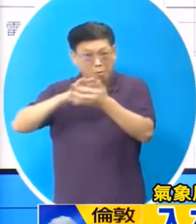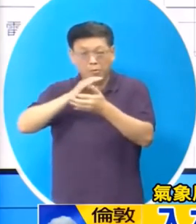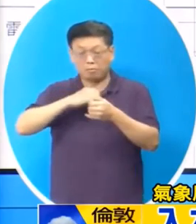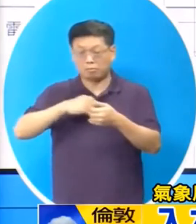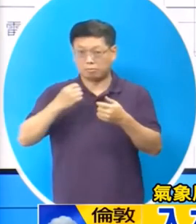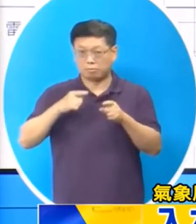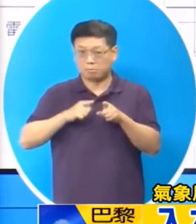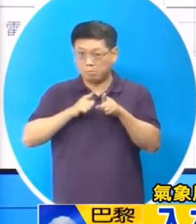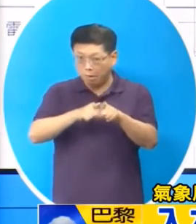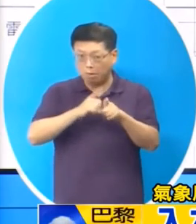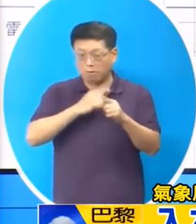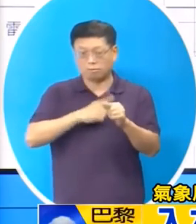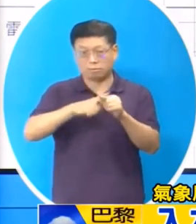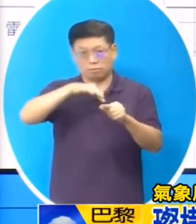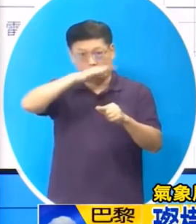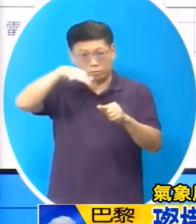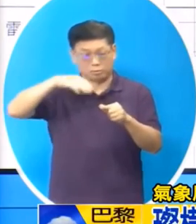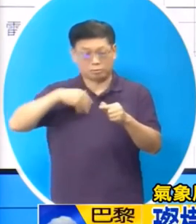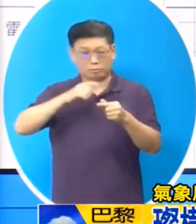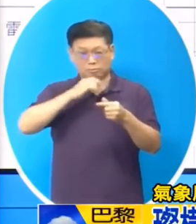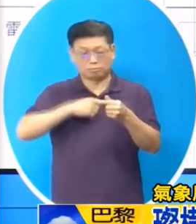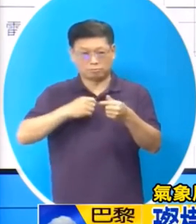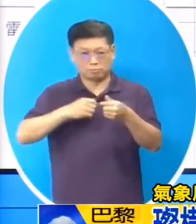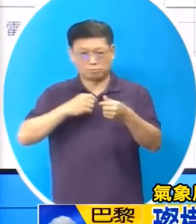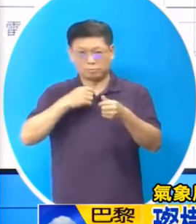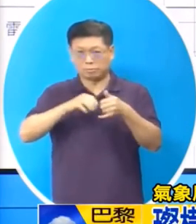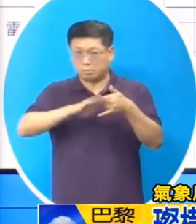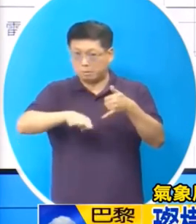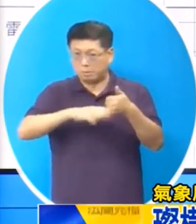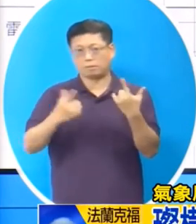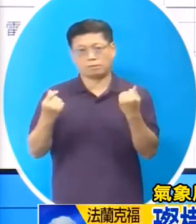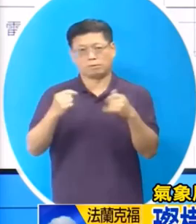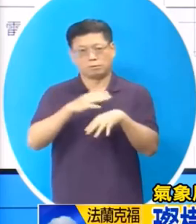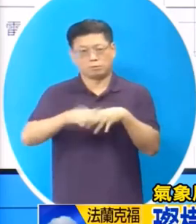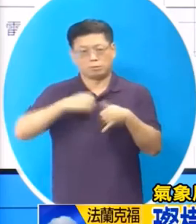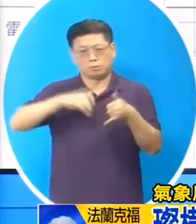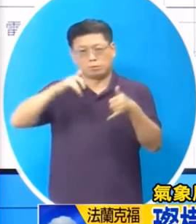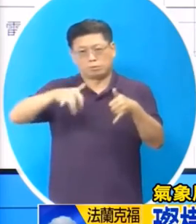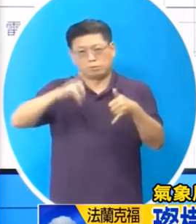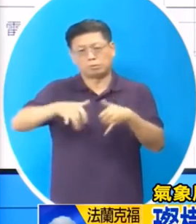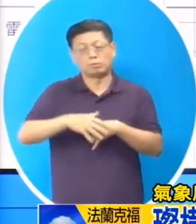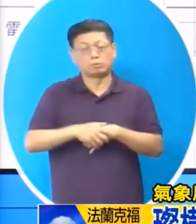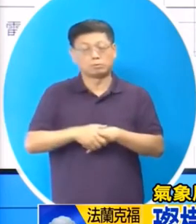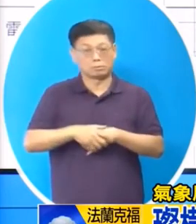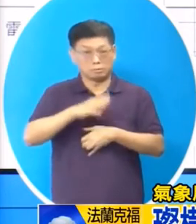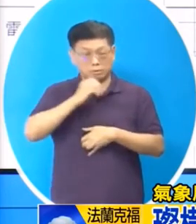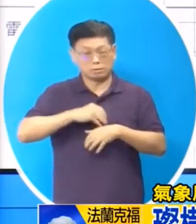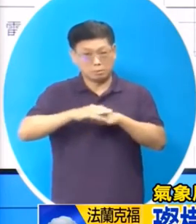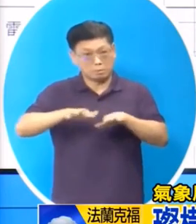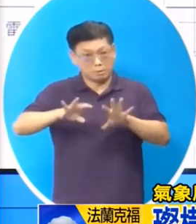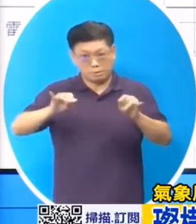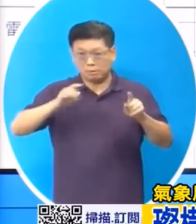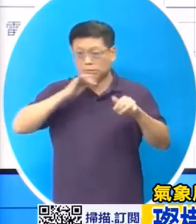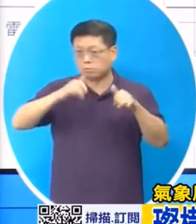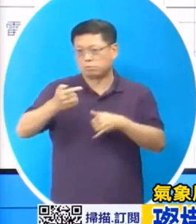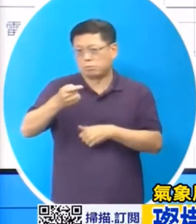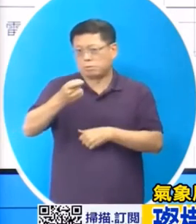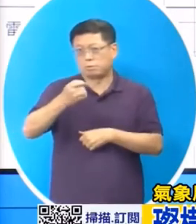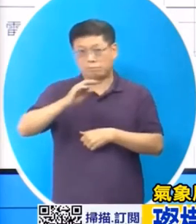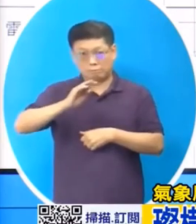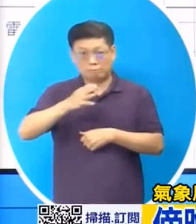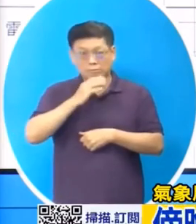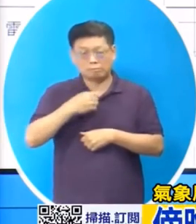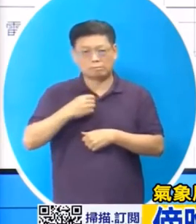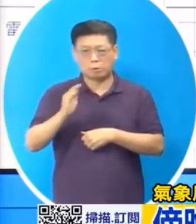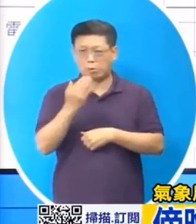山脉也有一些云气在山脉形成所以中南部山区也是断断续续下着雨平地的雨看起来稍微少一些些但是